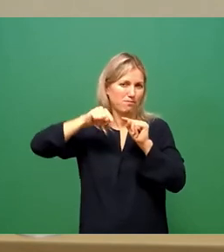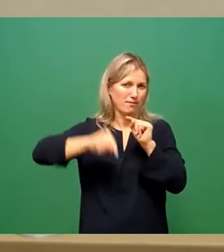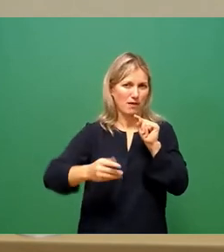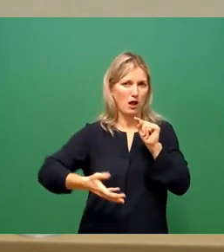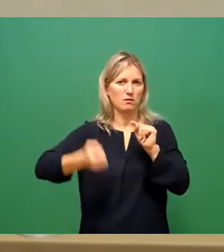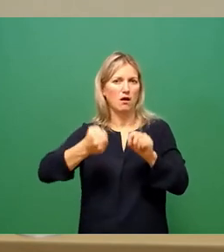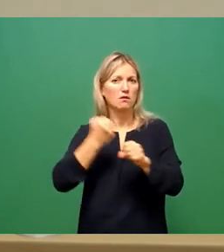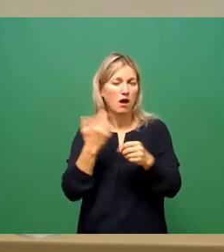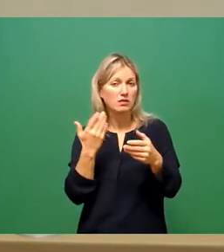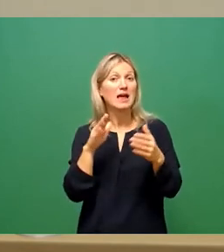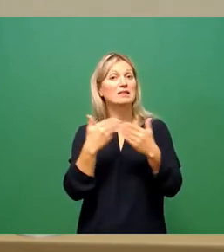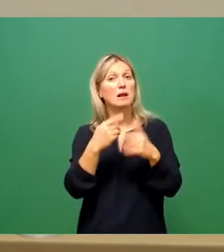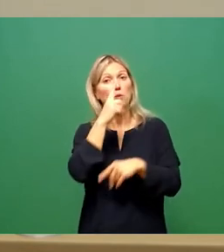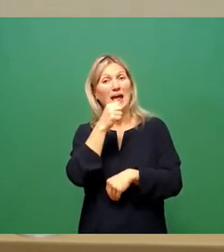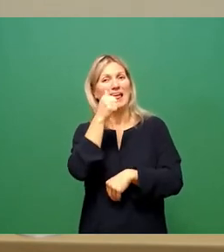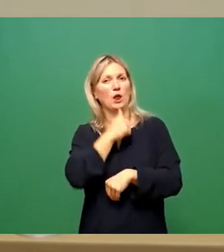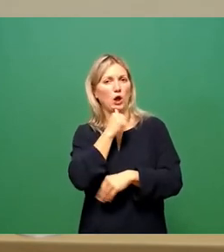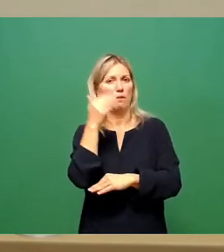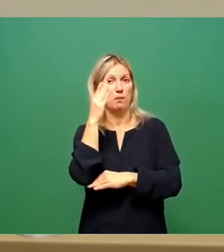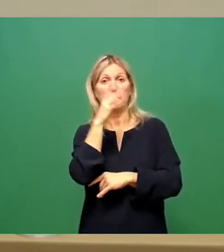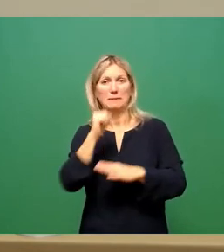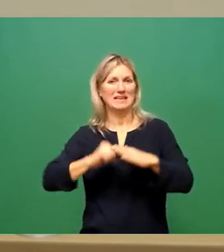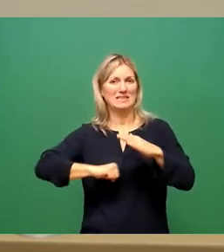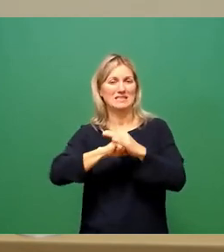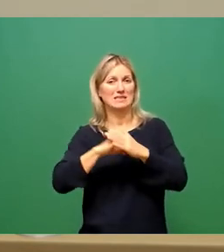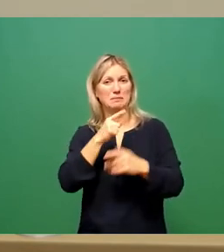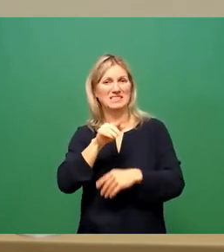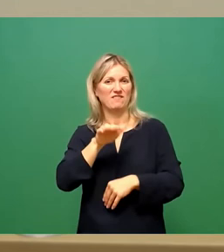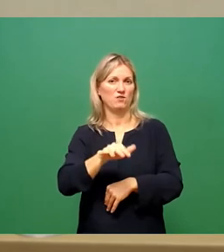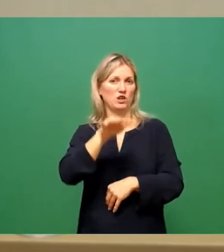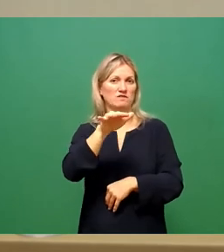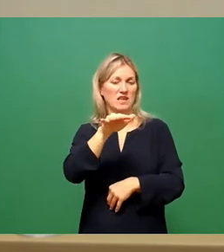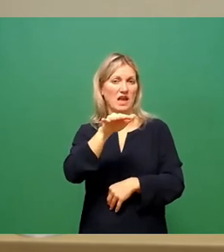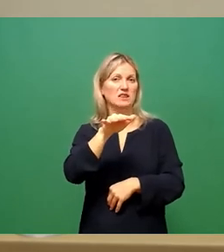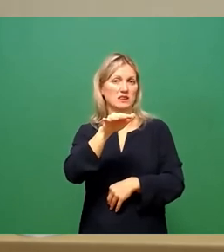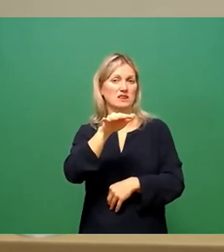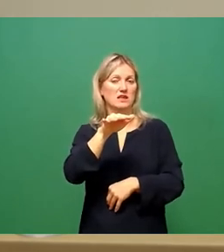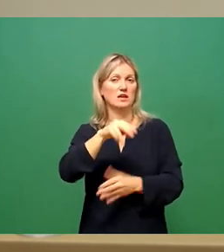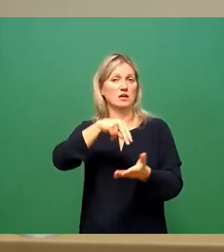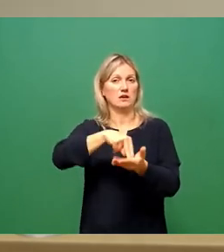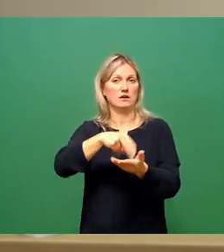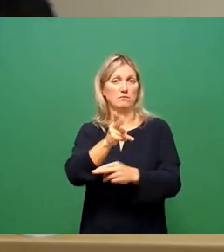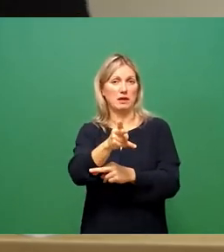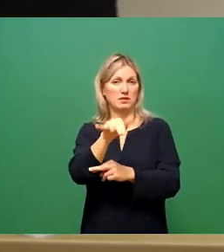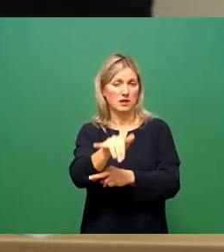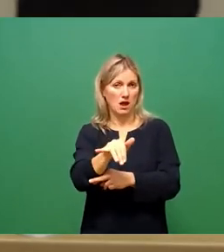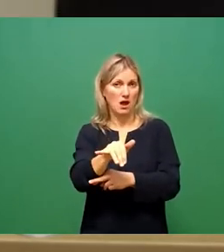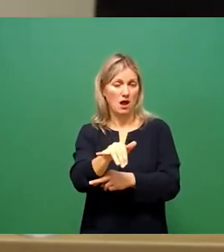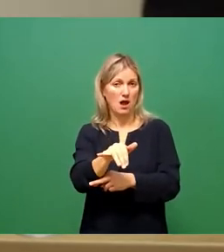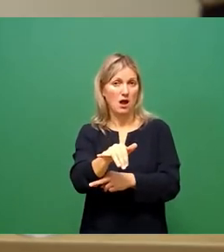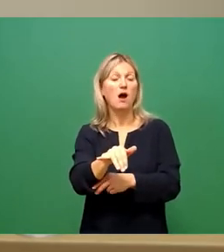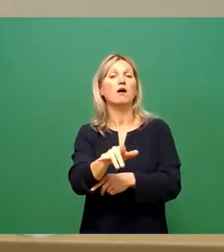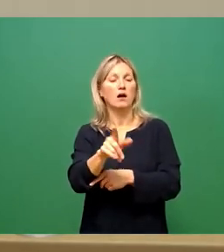die Landeshauptstadt nur Jungbäume bis maximal zum 15. Standjahr mit abnehmender Intensität.